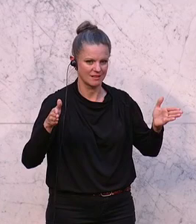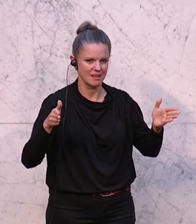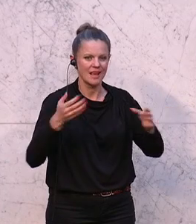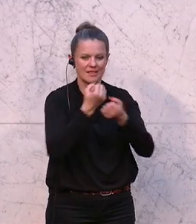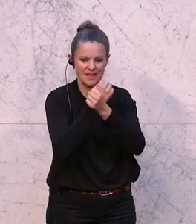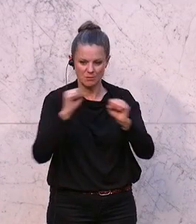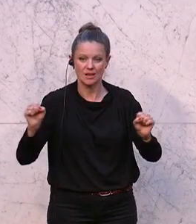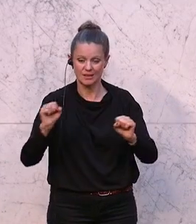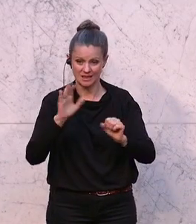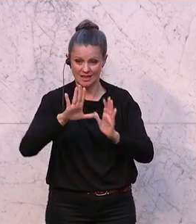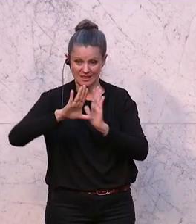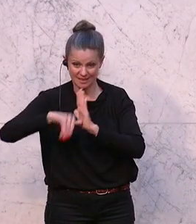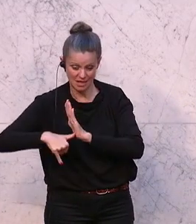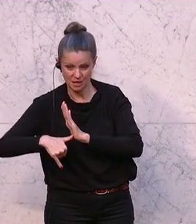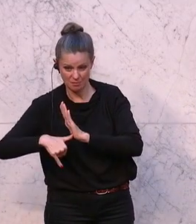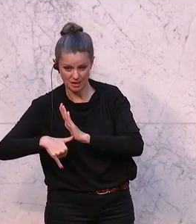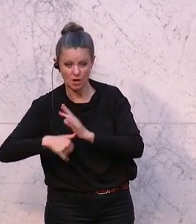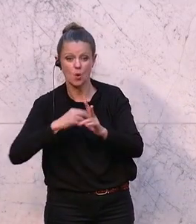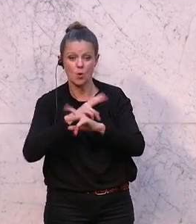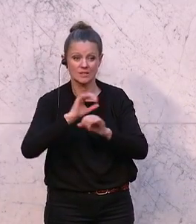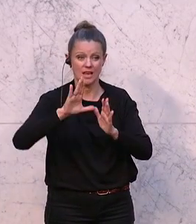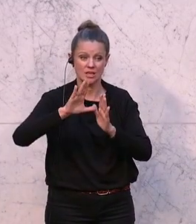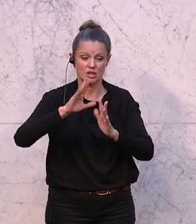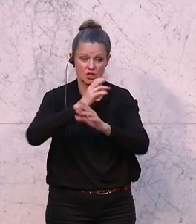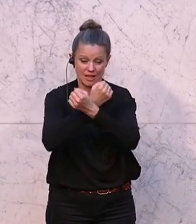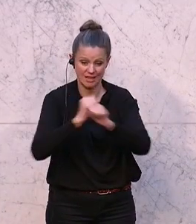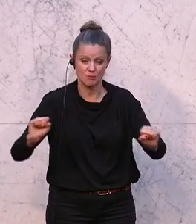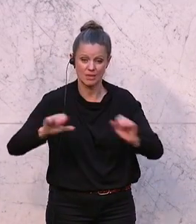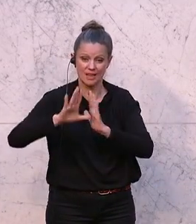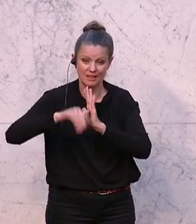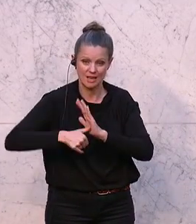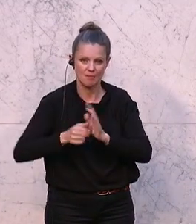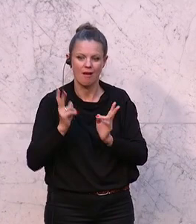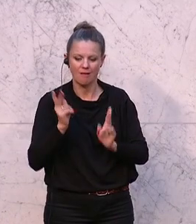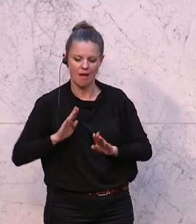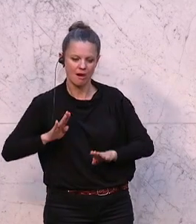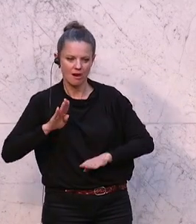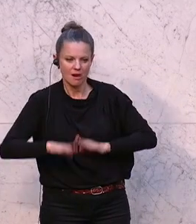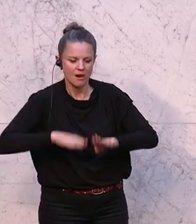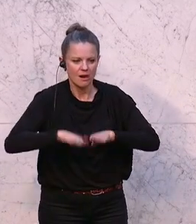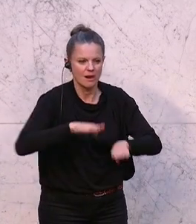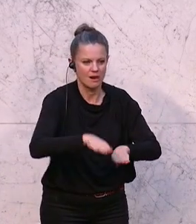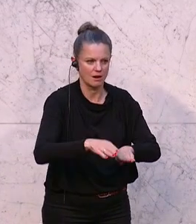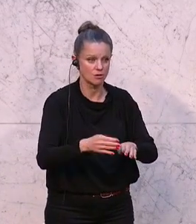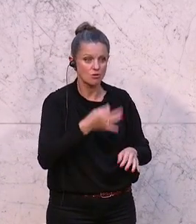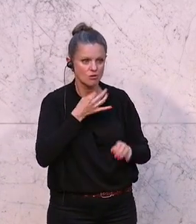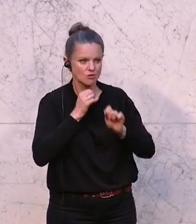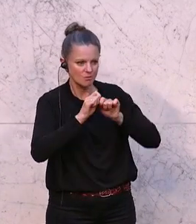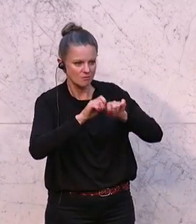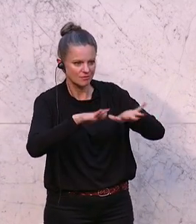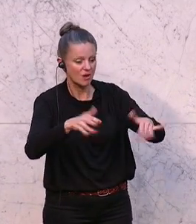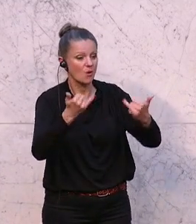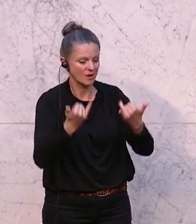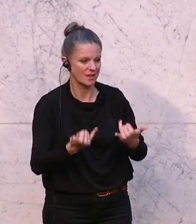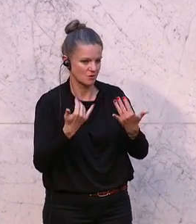Demokratie, der europäischen Demokratie, vorwärtskommen kann und genau diese Stimmungen erzeugen kann, wie sie